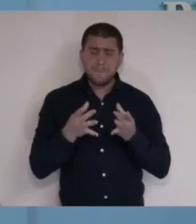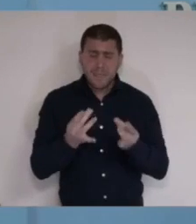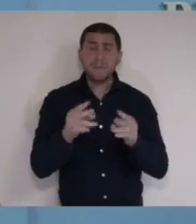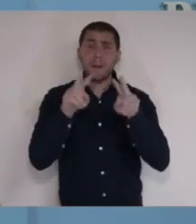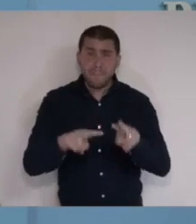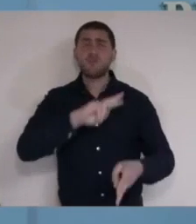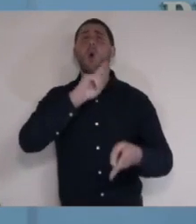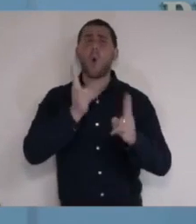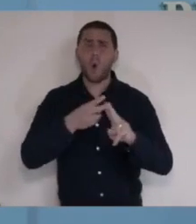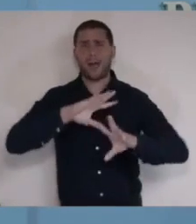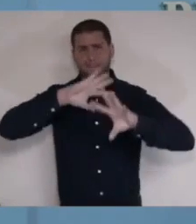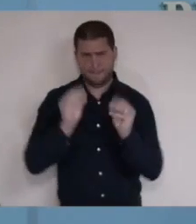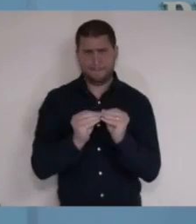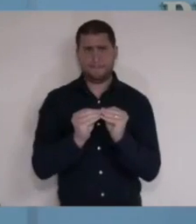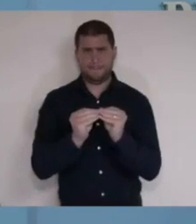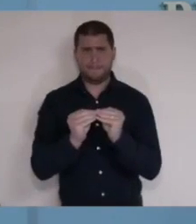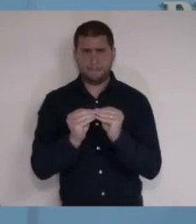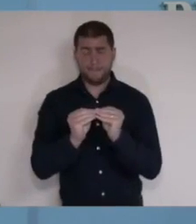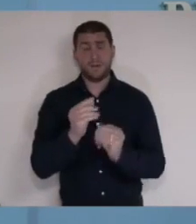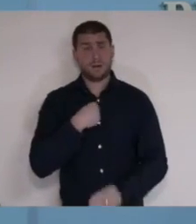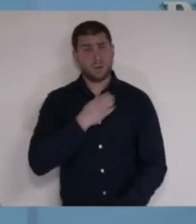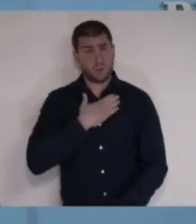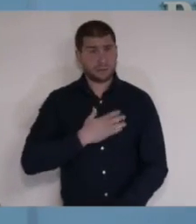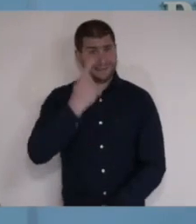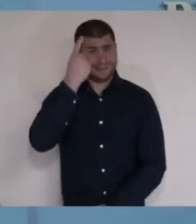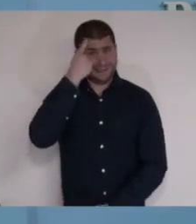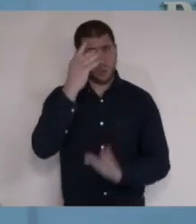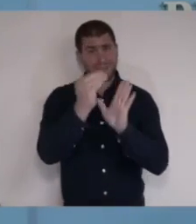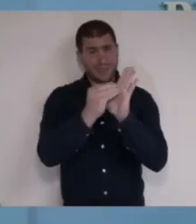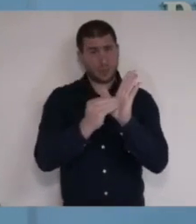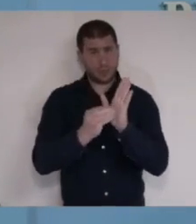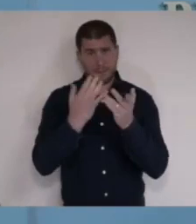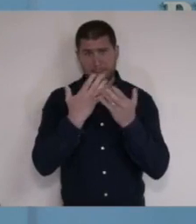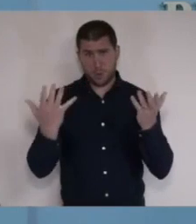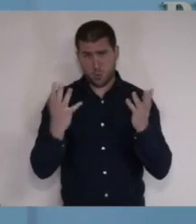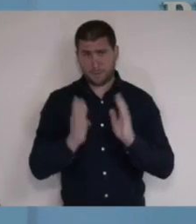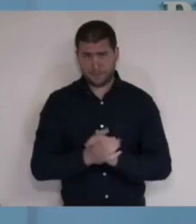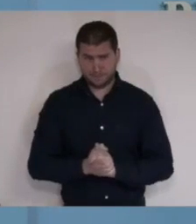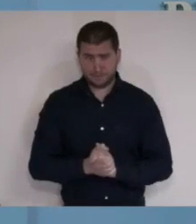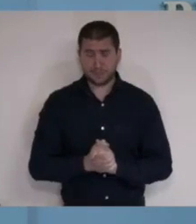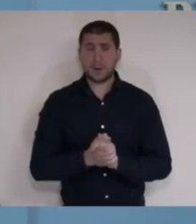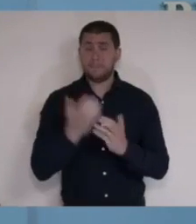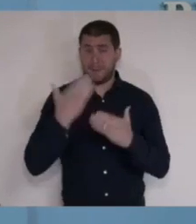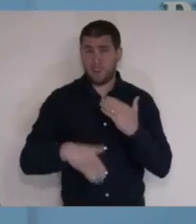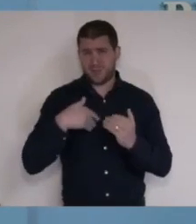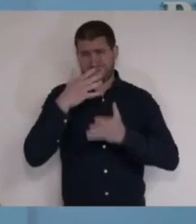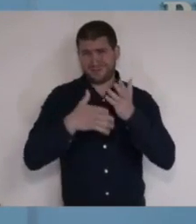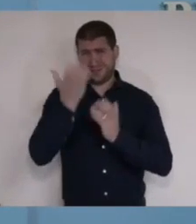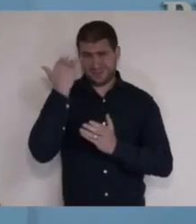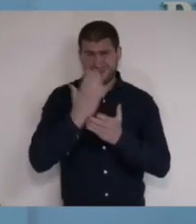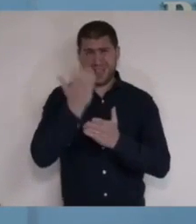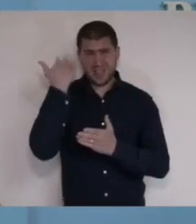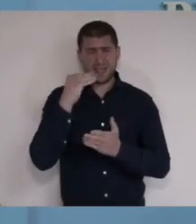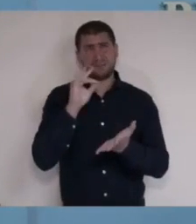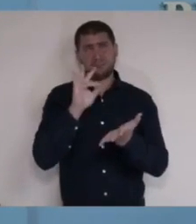ממש עולם ומלואו. אני רוצה שתדעו את הנתונים. בפעם האחרונה שדיברתי אתכם